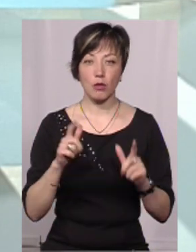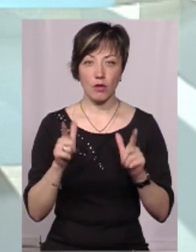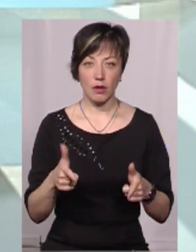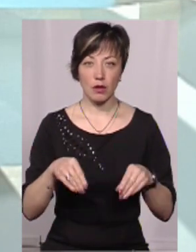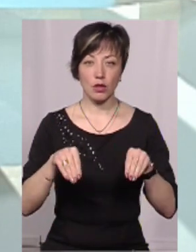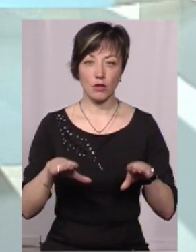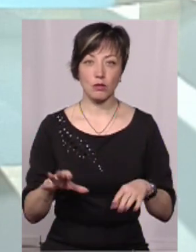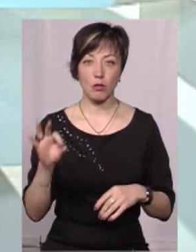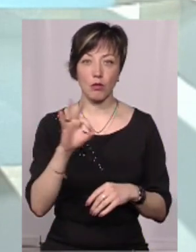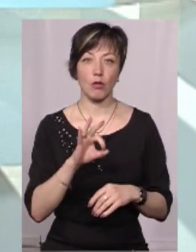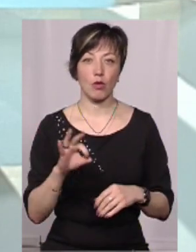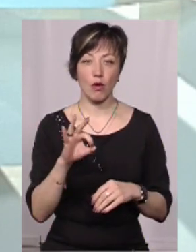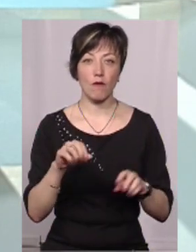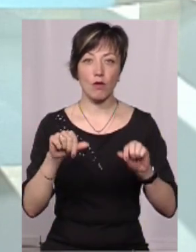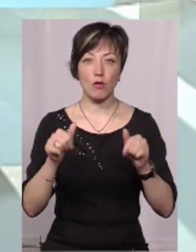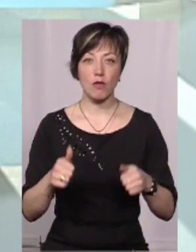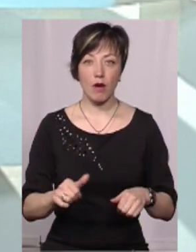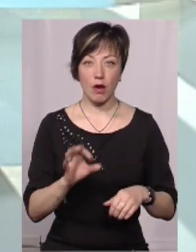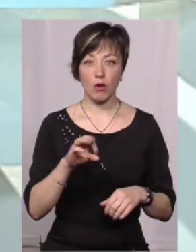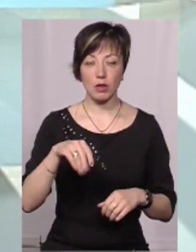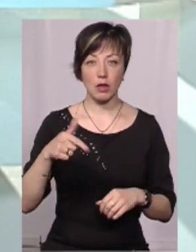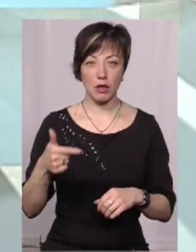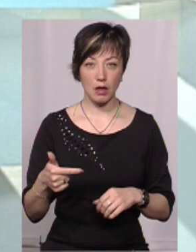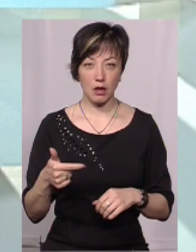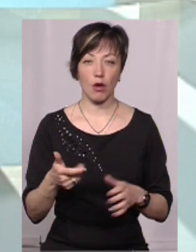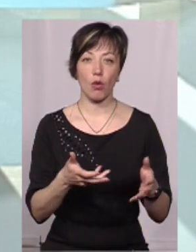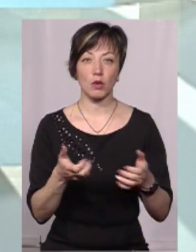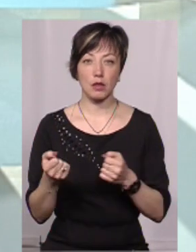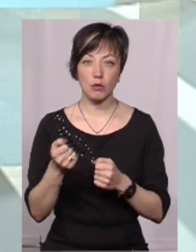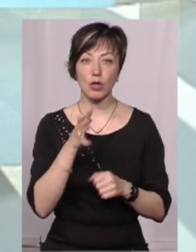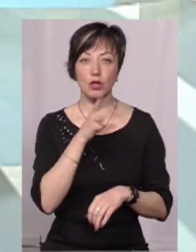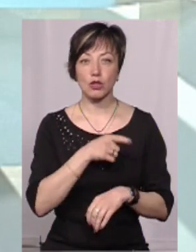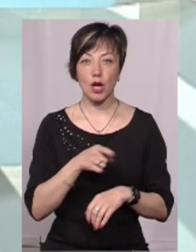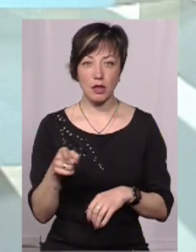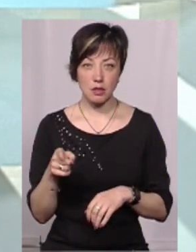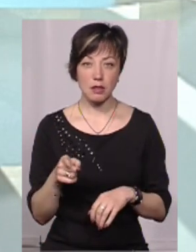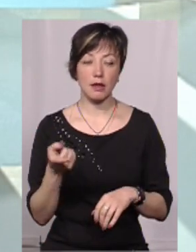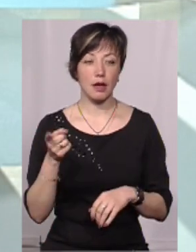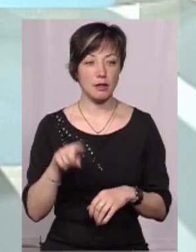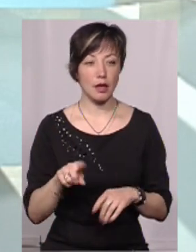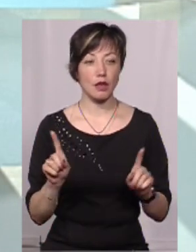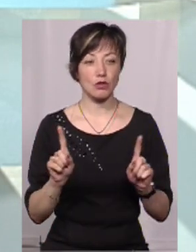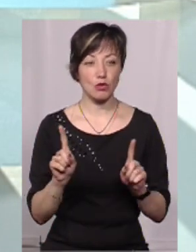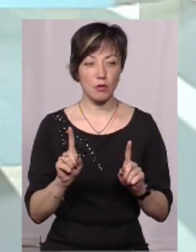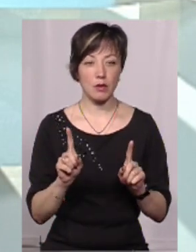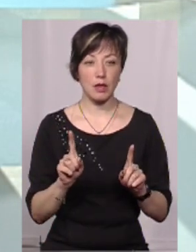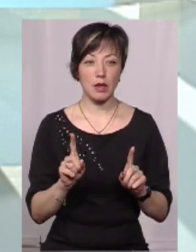приймає рішення про формування об'єднуєї територіальної громади, вона отримує час. Час на те, щоб